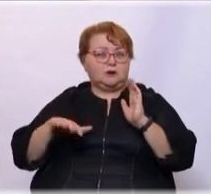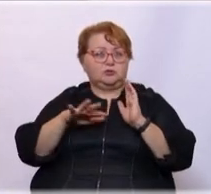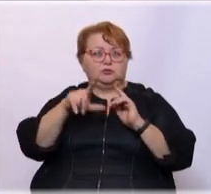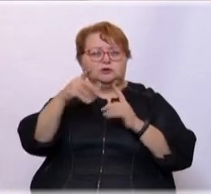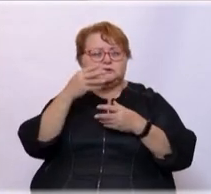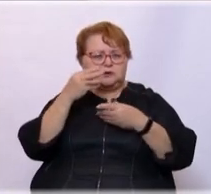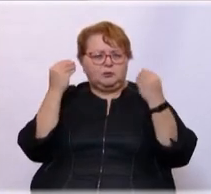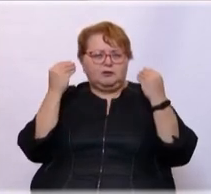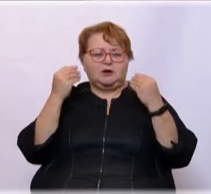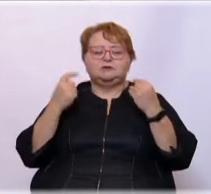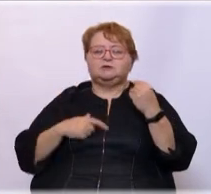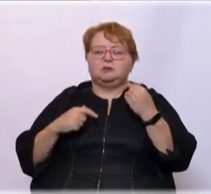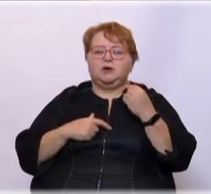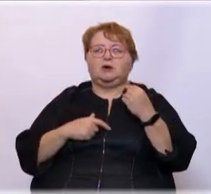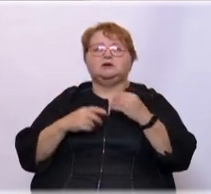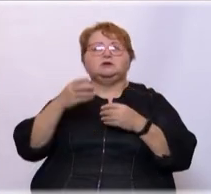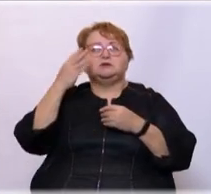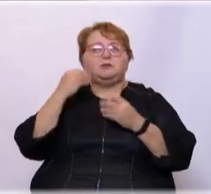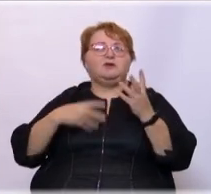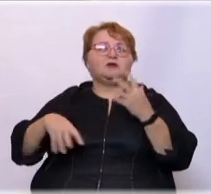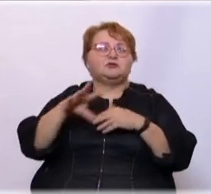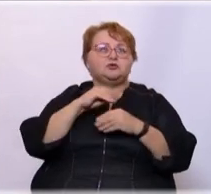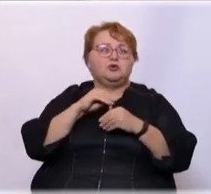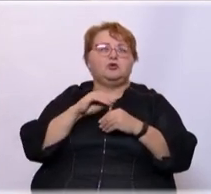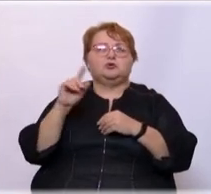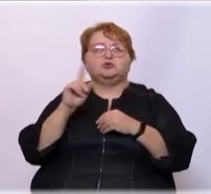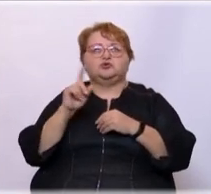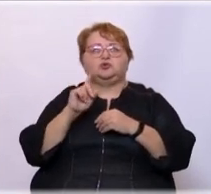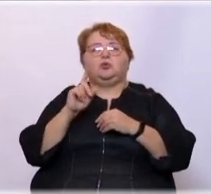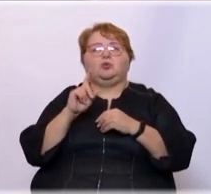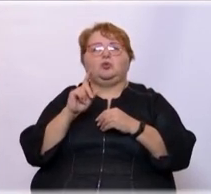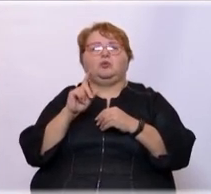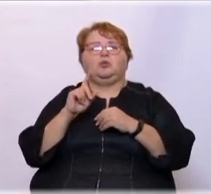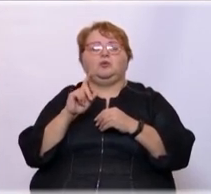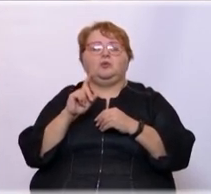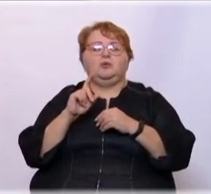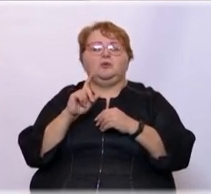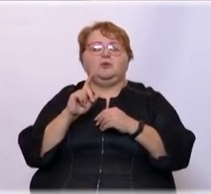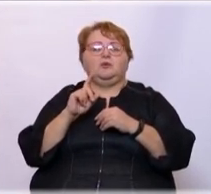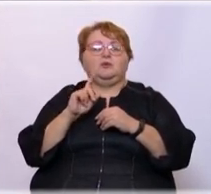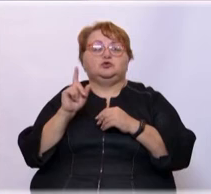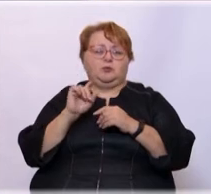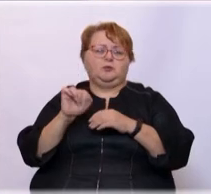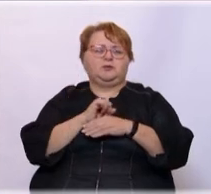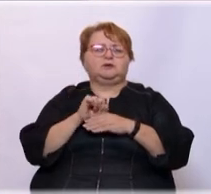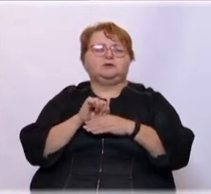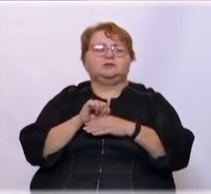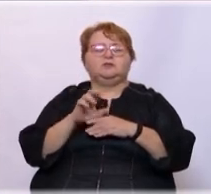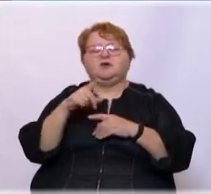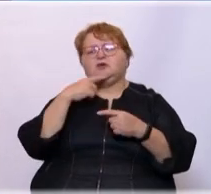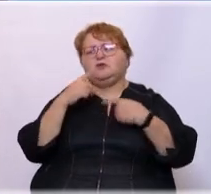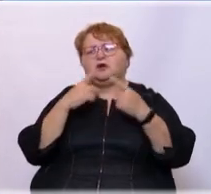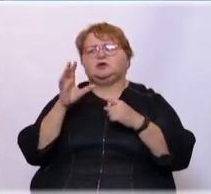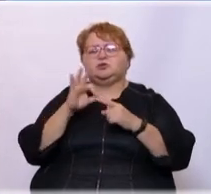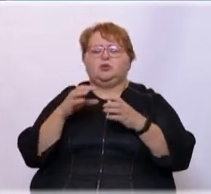забывай себя, забывай все, все клади, так сказать, чтобы победить. Вот вы говорите про